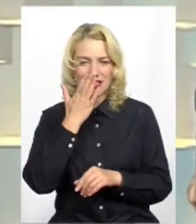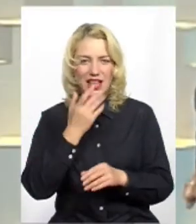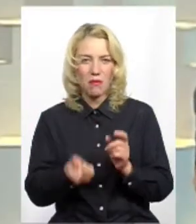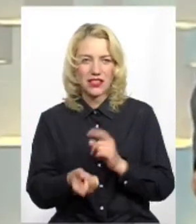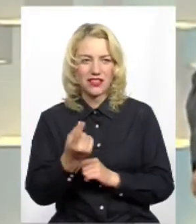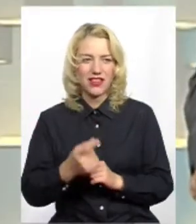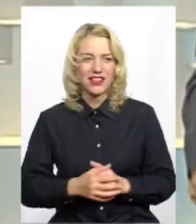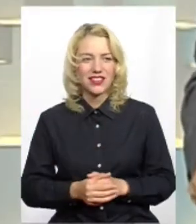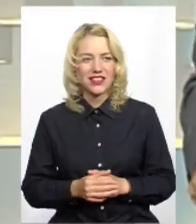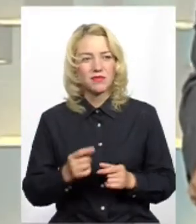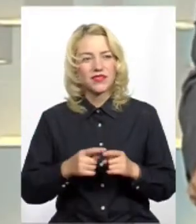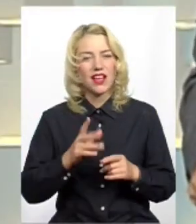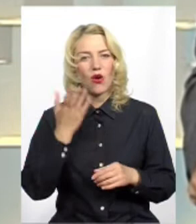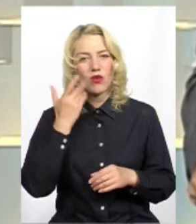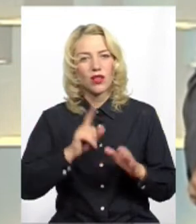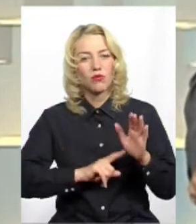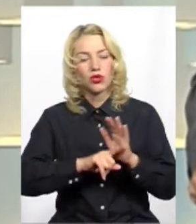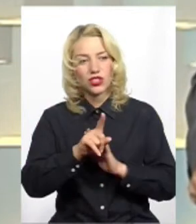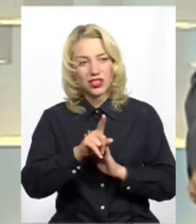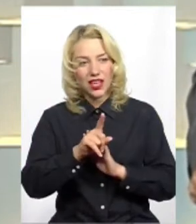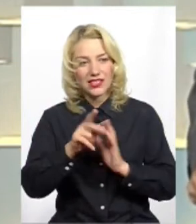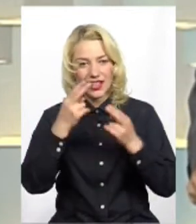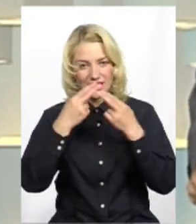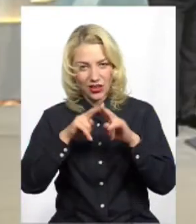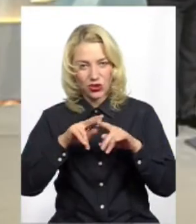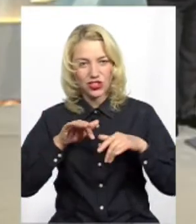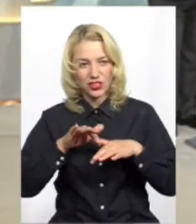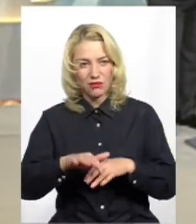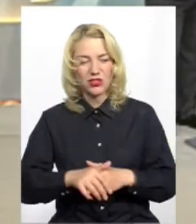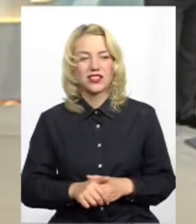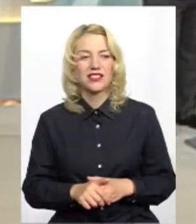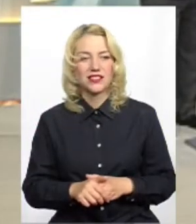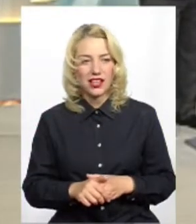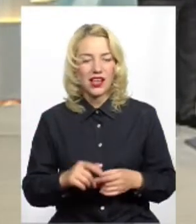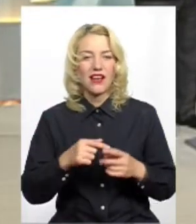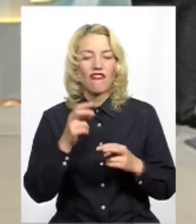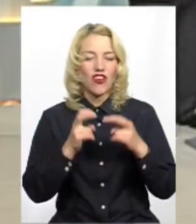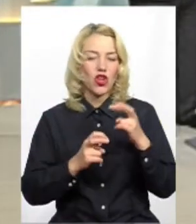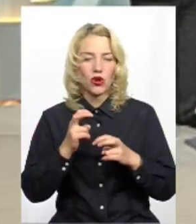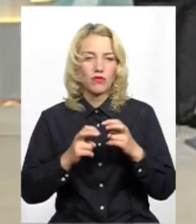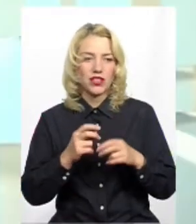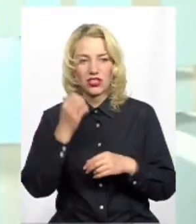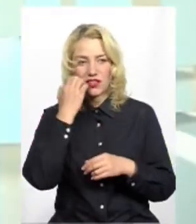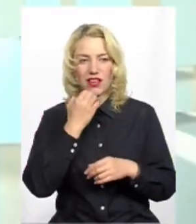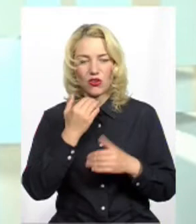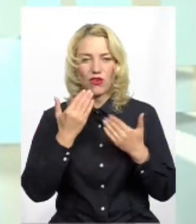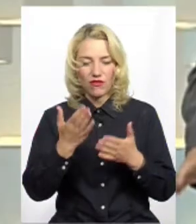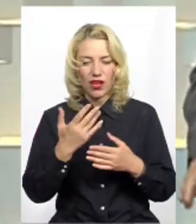специфічний запах. Це коли розпочинається вже, значить, технологічний процес. Так, звичайно. Ну, сезон виробничий мається на увазі. Я вам